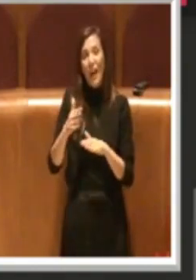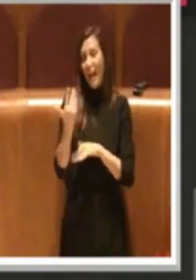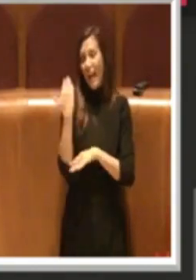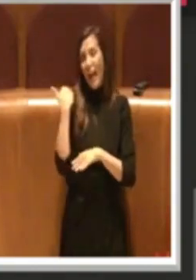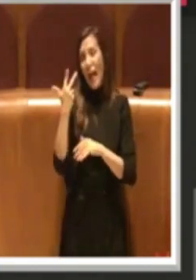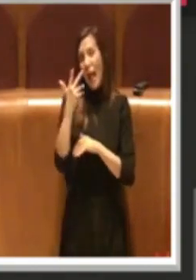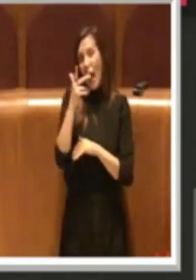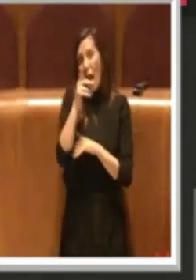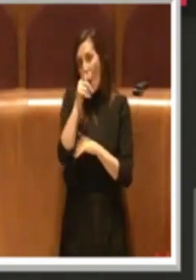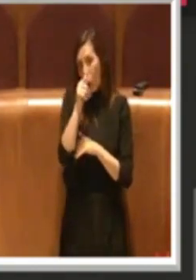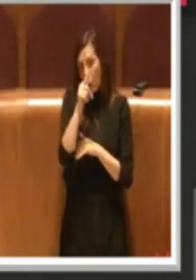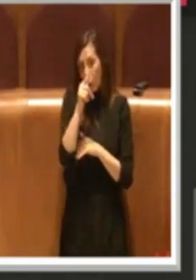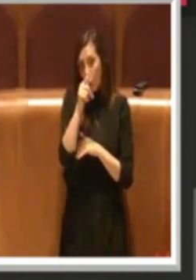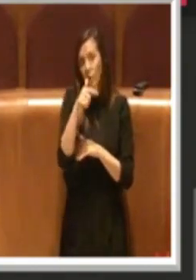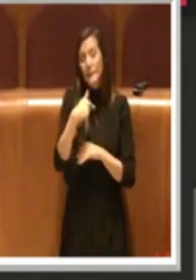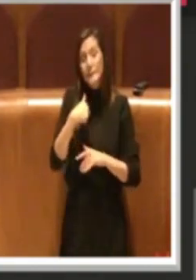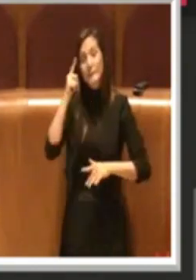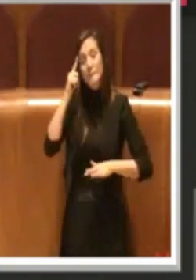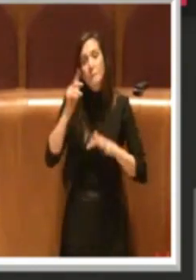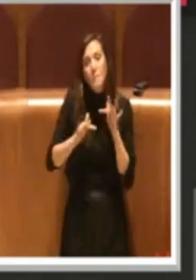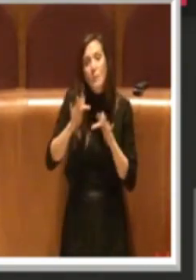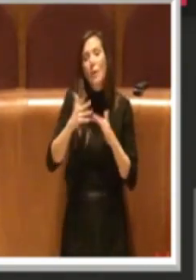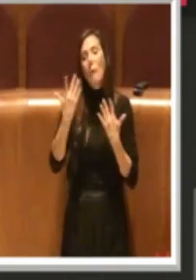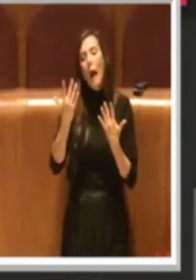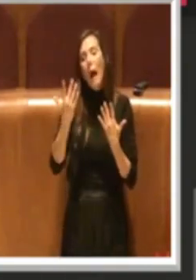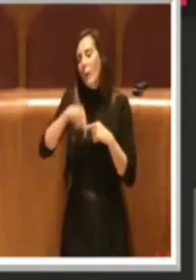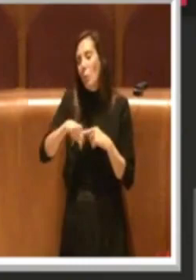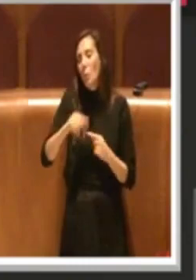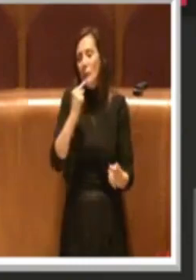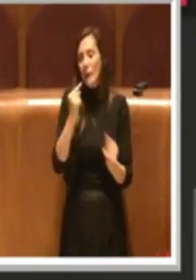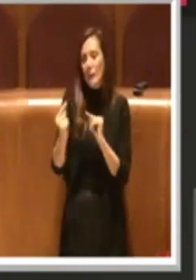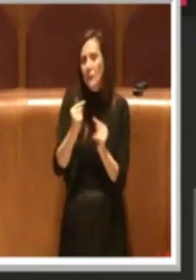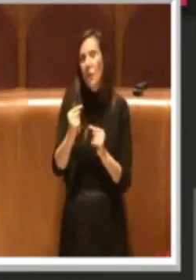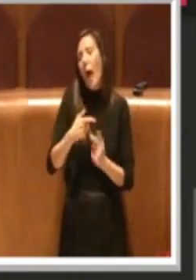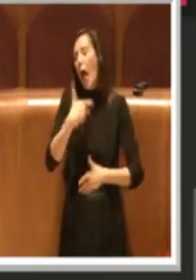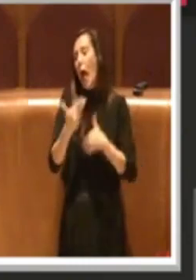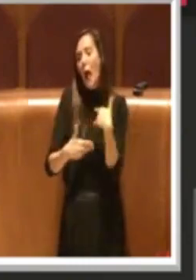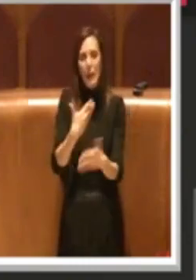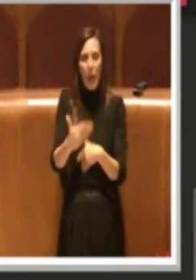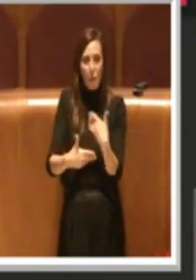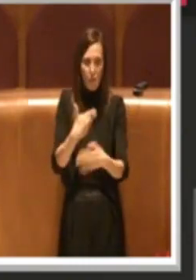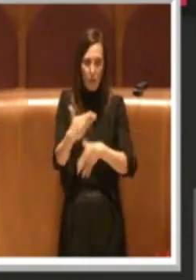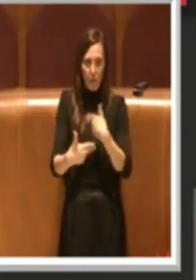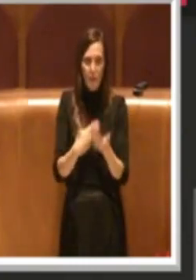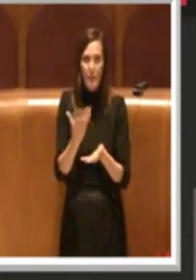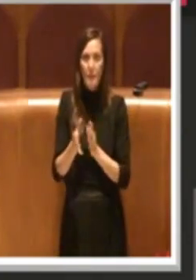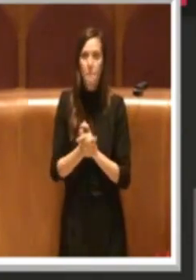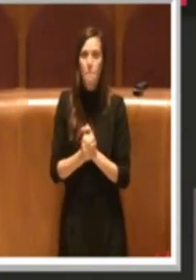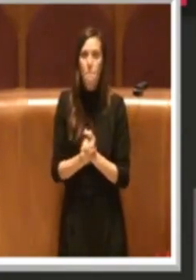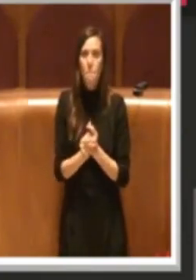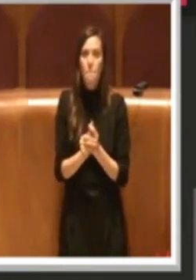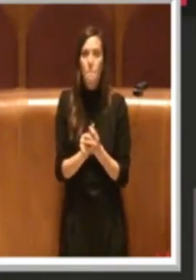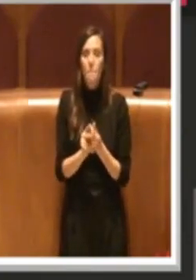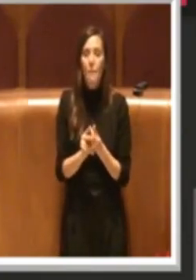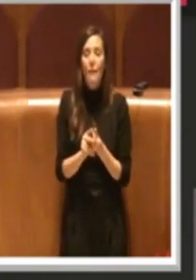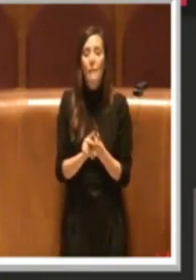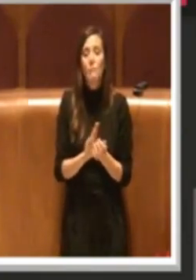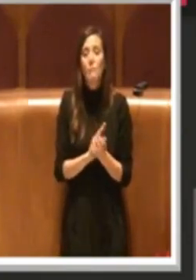Io lamento i miei dubbi, ma siamo qui a discuterla e quindi andiamo avanti. Dall'altro lato